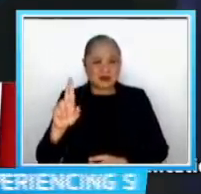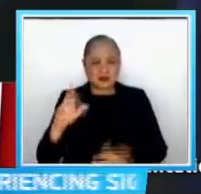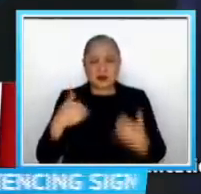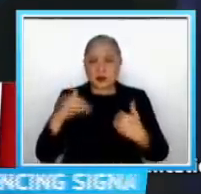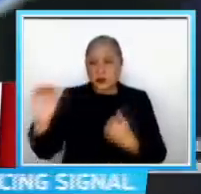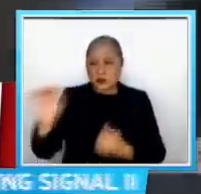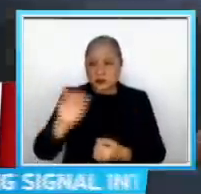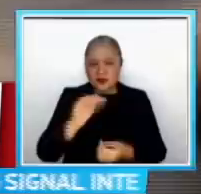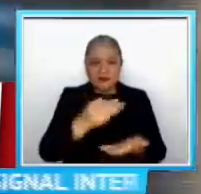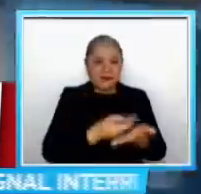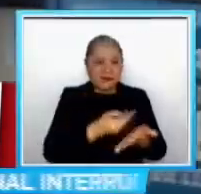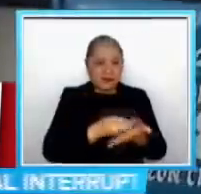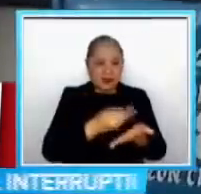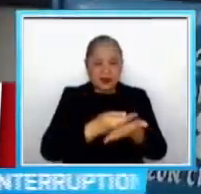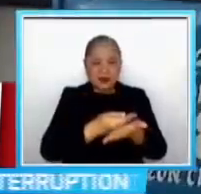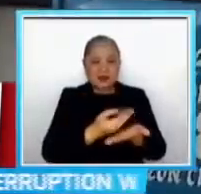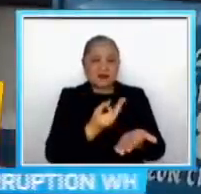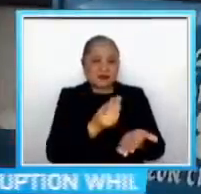Department kaugnay nito